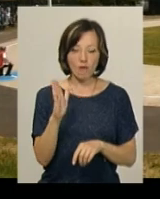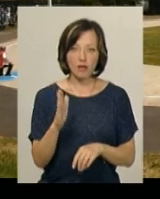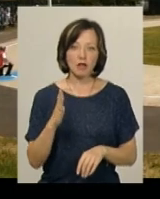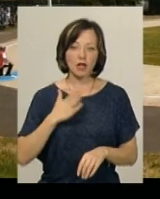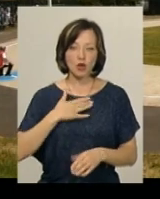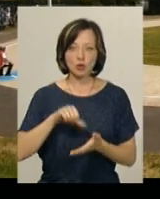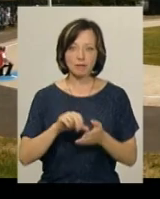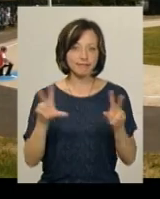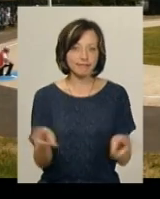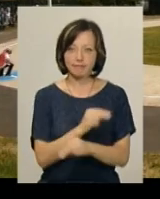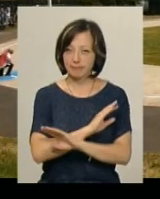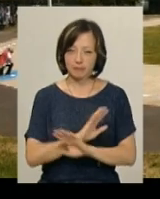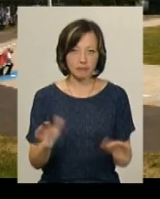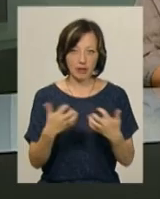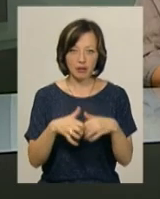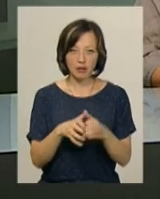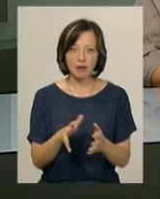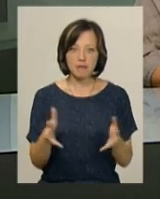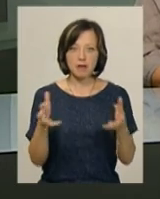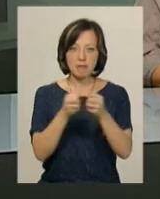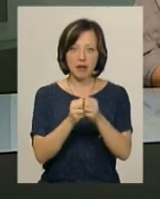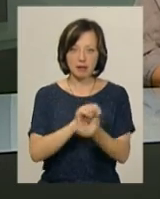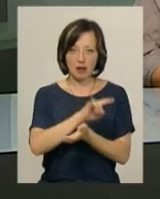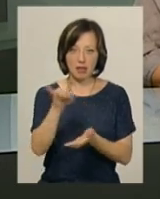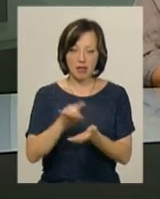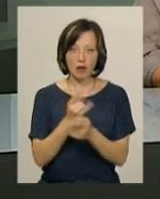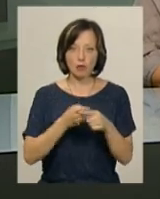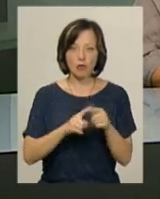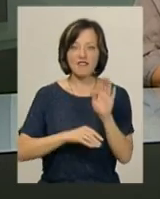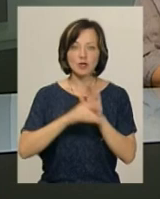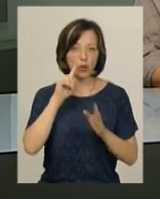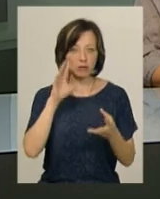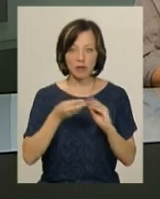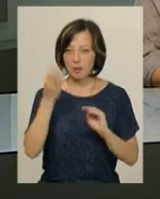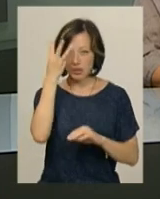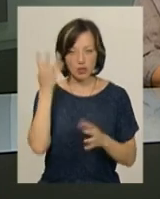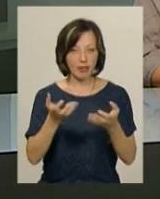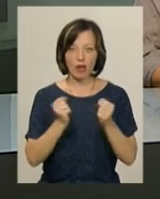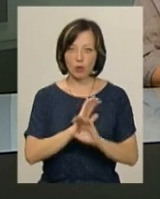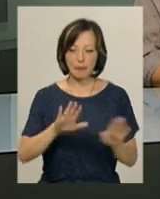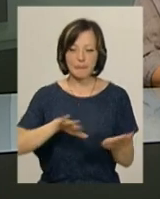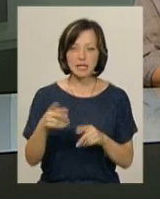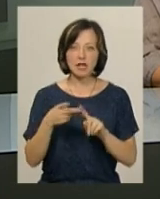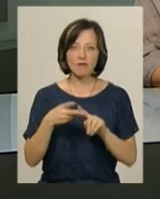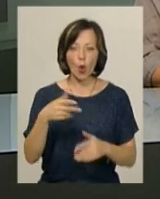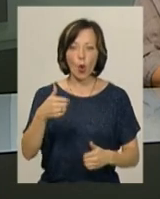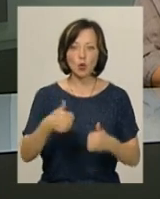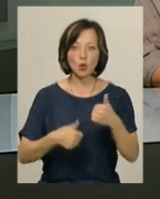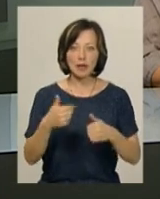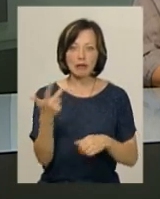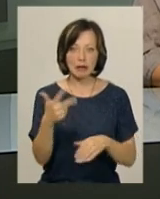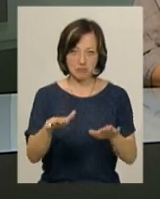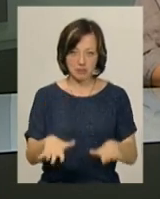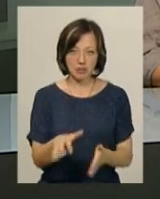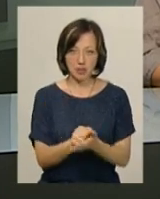чекала невдача. Механіку не вдалося впіймати модель літака, тому високих оцін хмельничани не отримали. Після двох турів вони на третьому